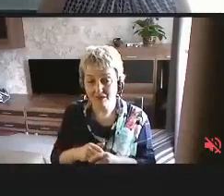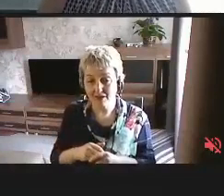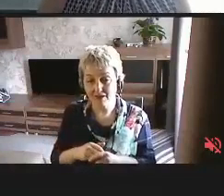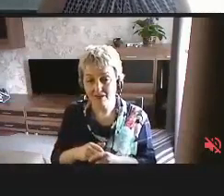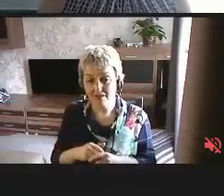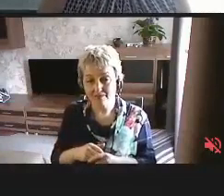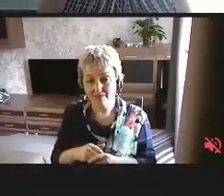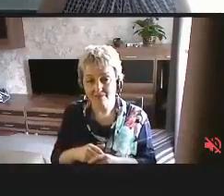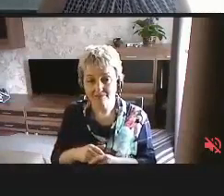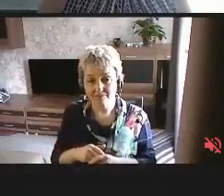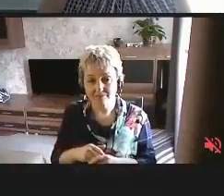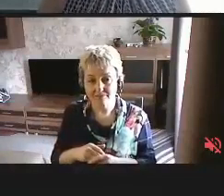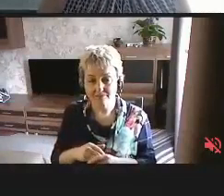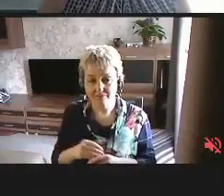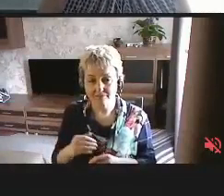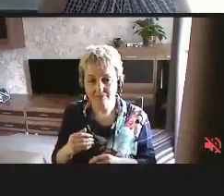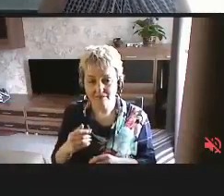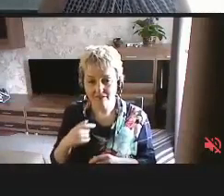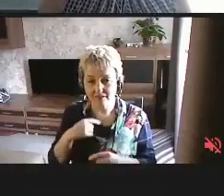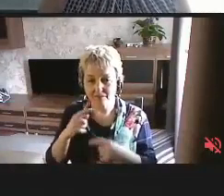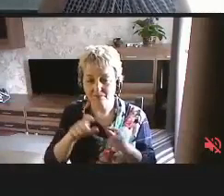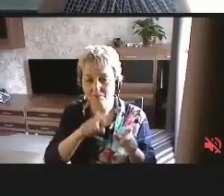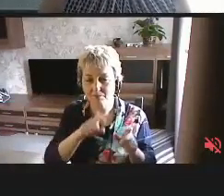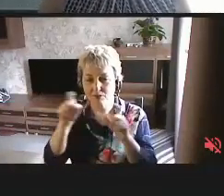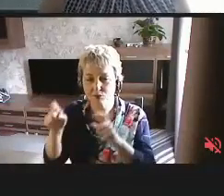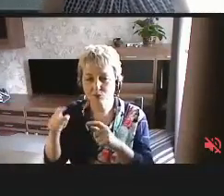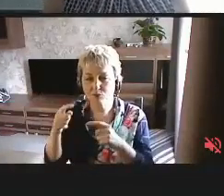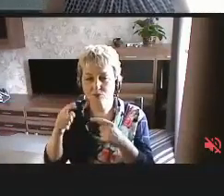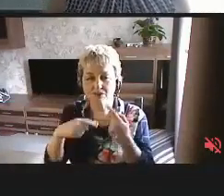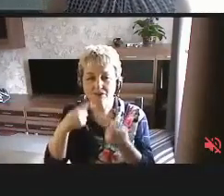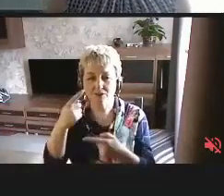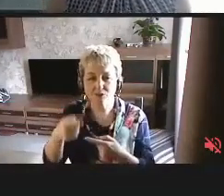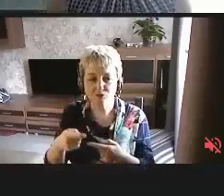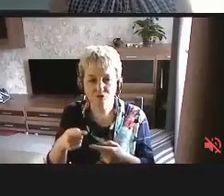Перейду к следующему слайду.